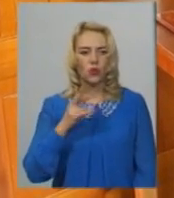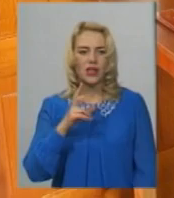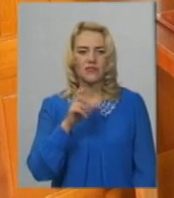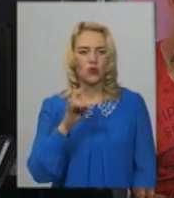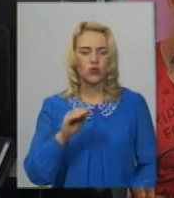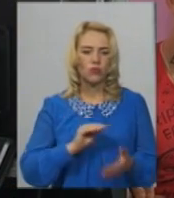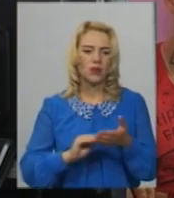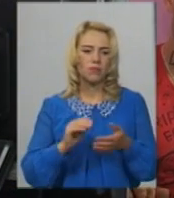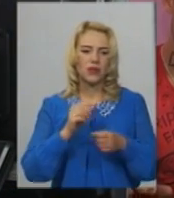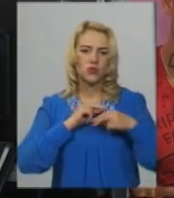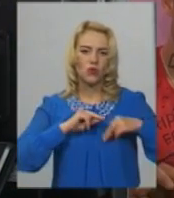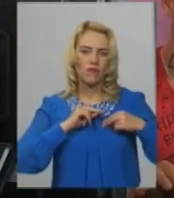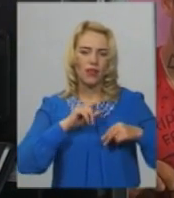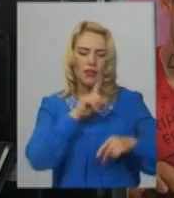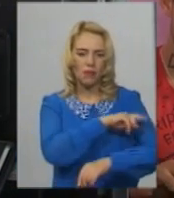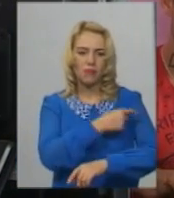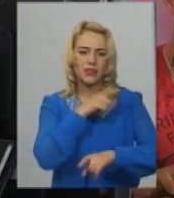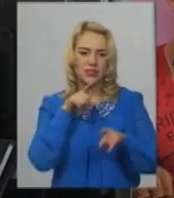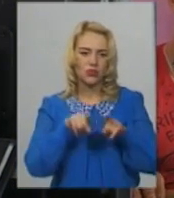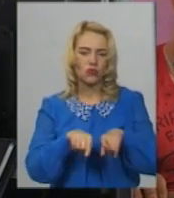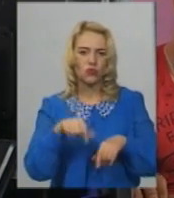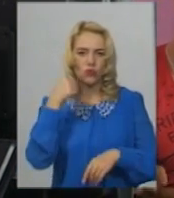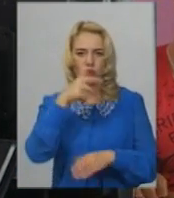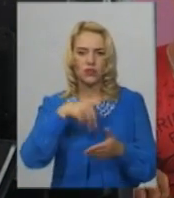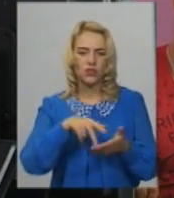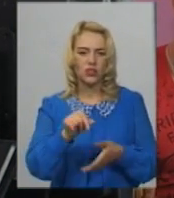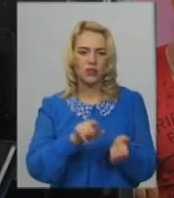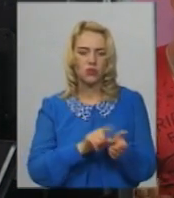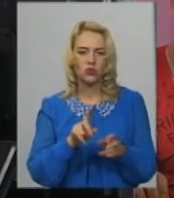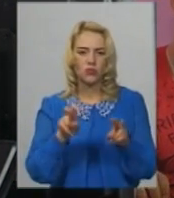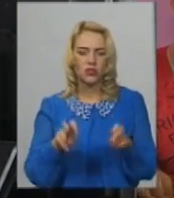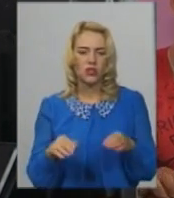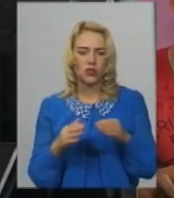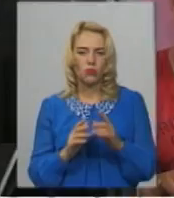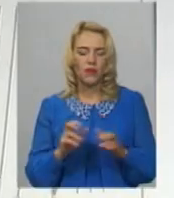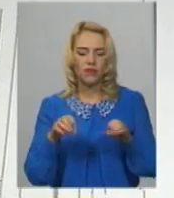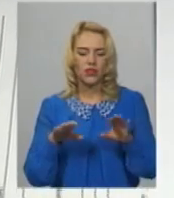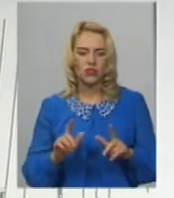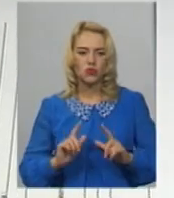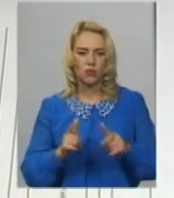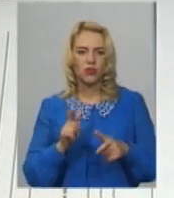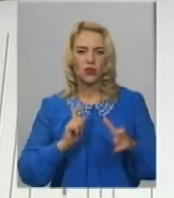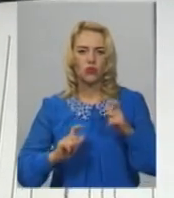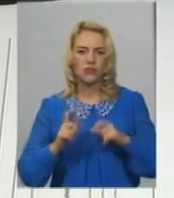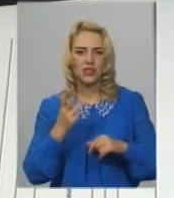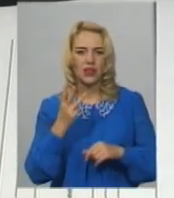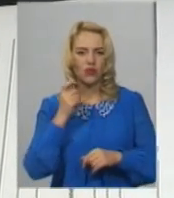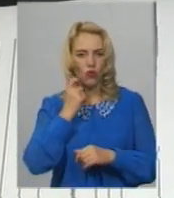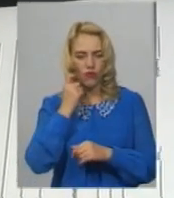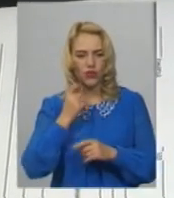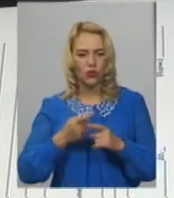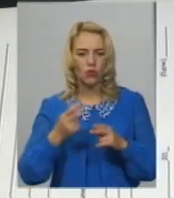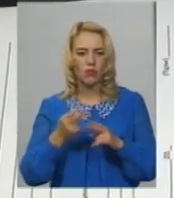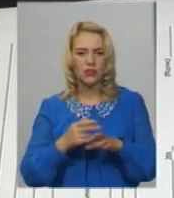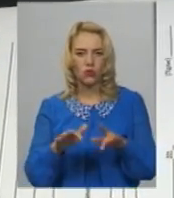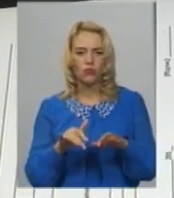життя працювала медсестрою. Цього року вийшла на пенсію. Розповідає, щоб не сидіти вдома, вирішила вступити до університету третього віку. Каже, без комп